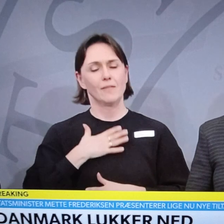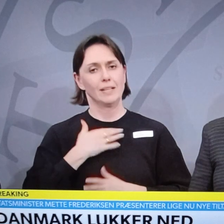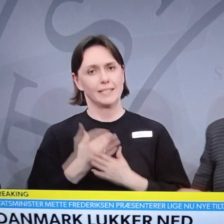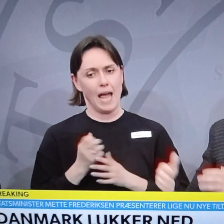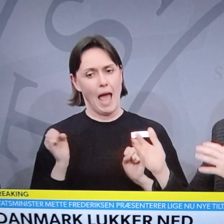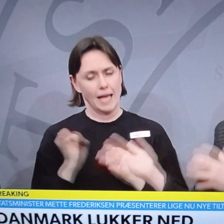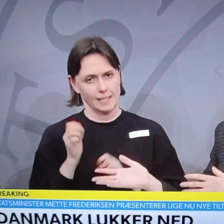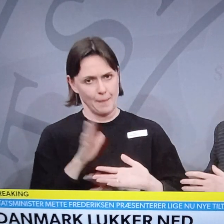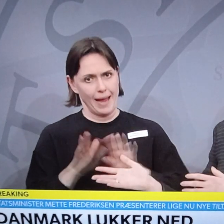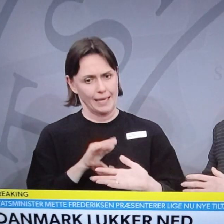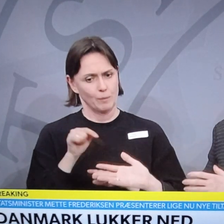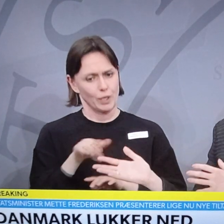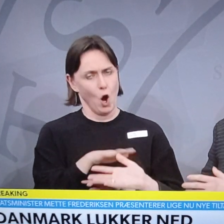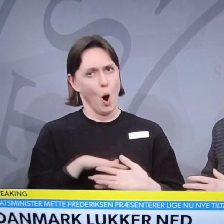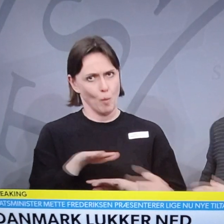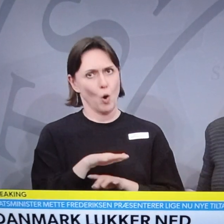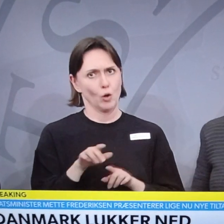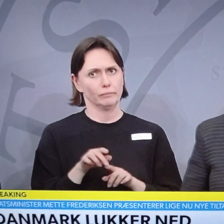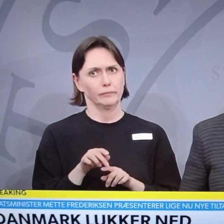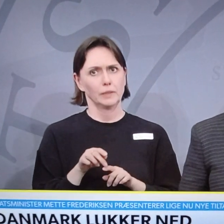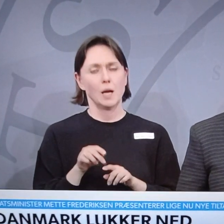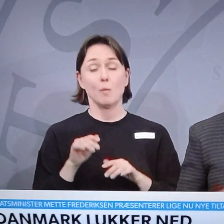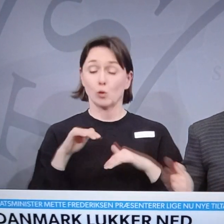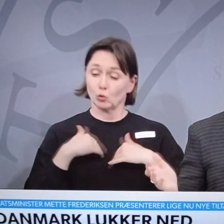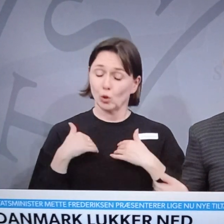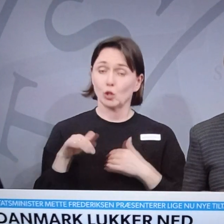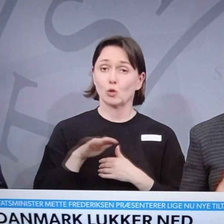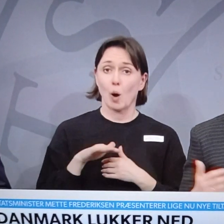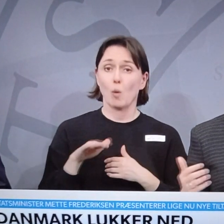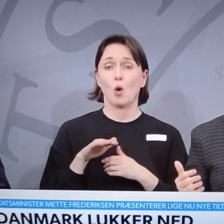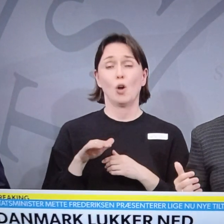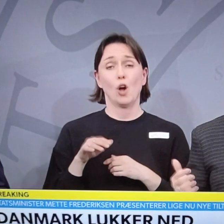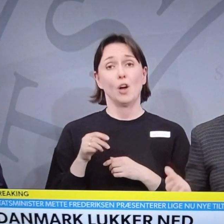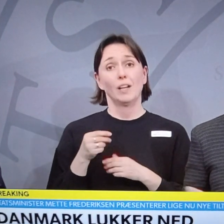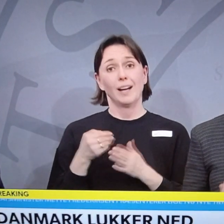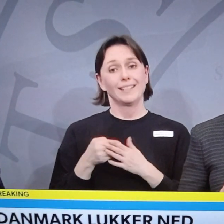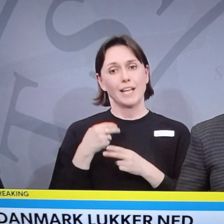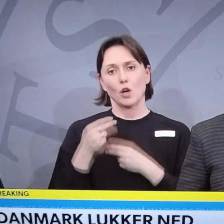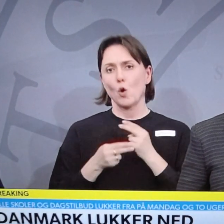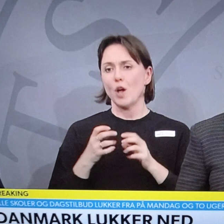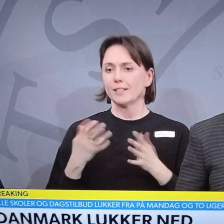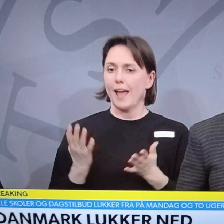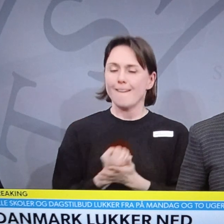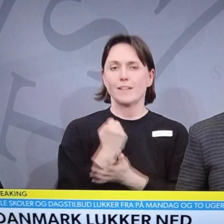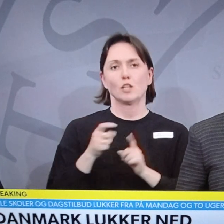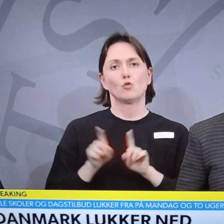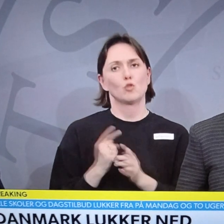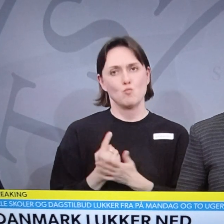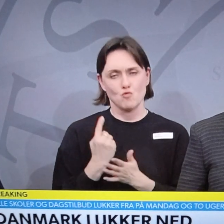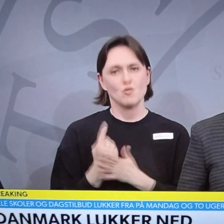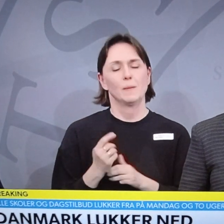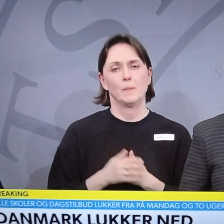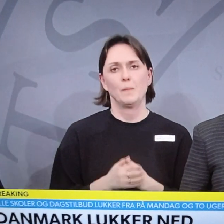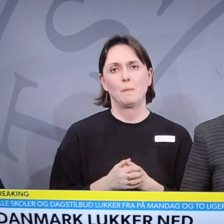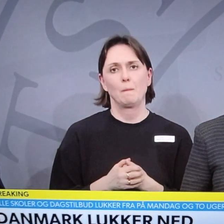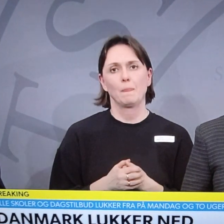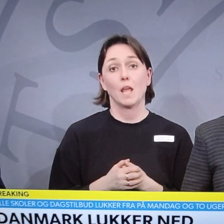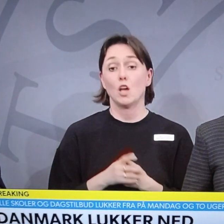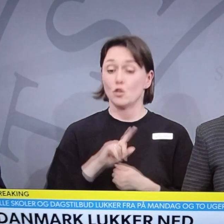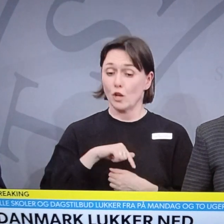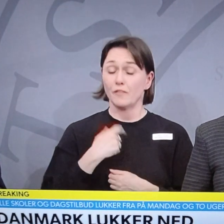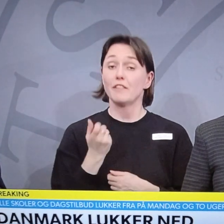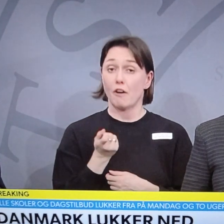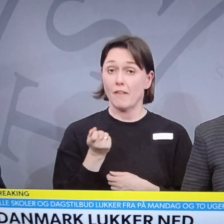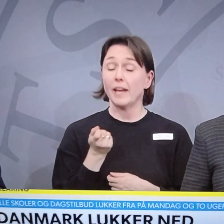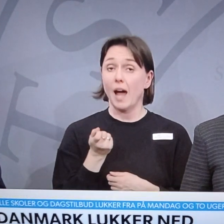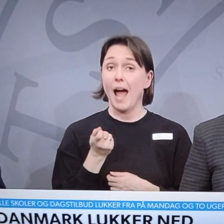her område, i ligeg med på sundhedsområdet, til at køre så effektivt som overhovedet muligt. Så forventningen er, at